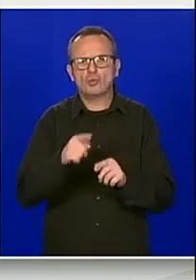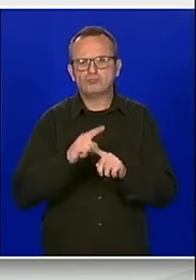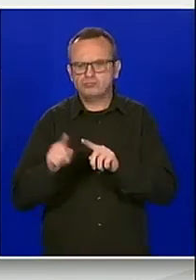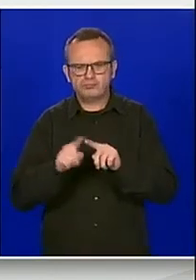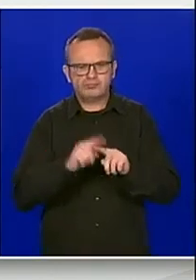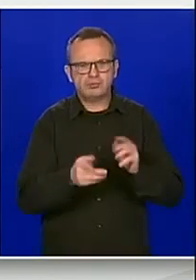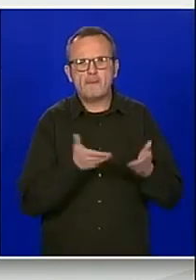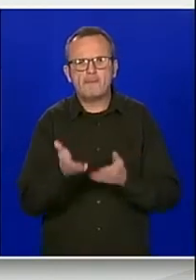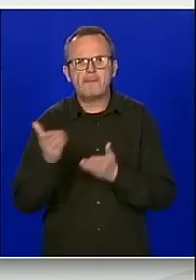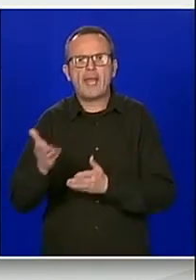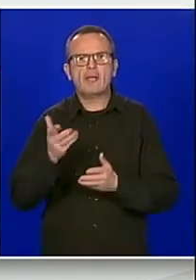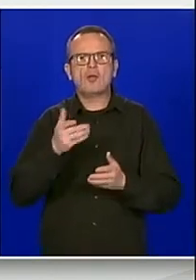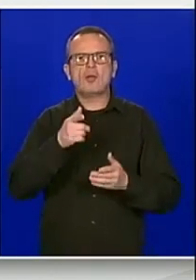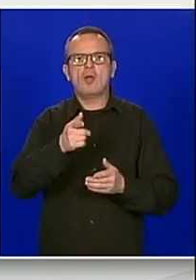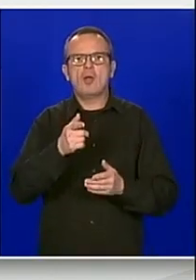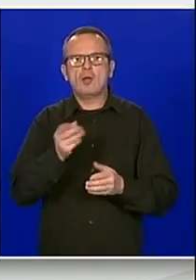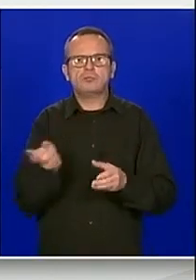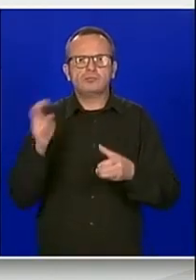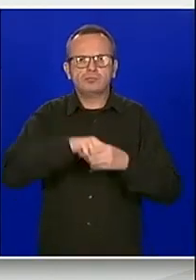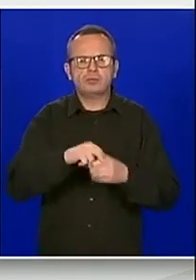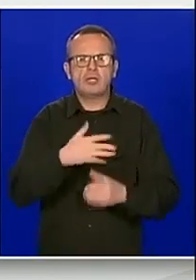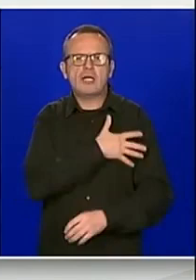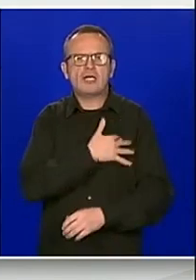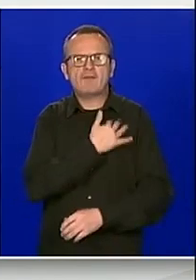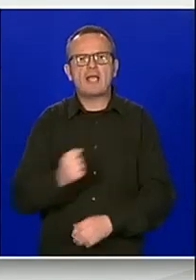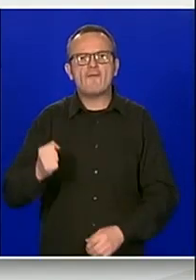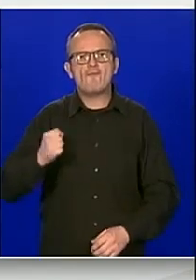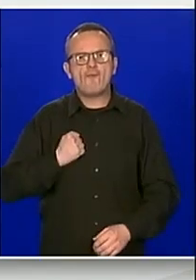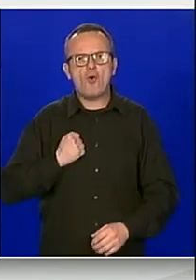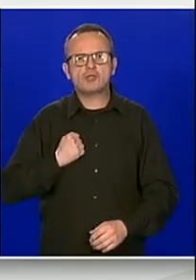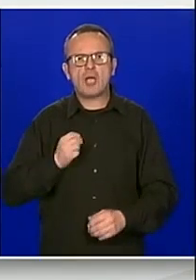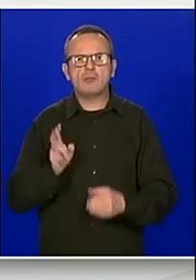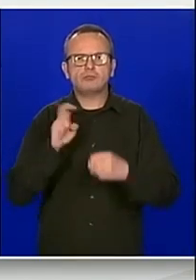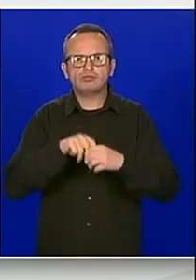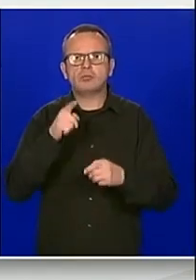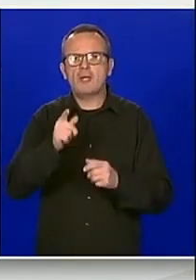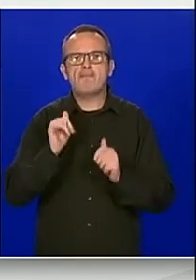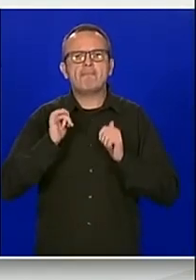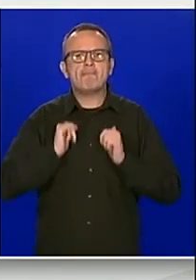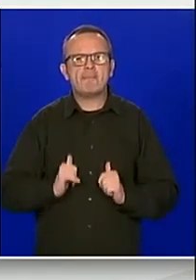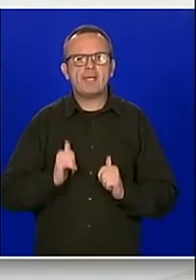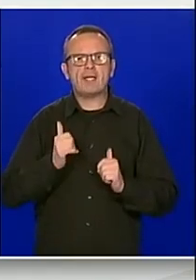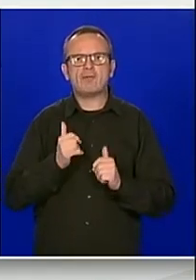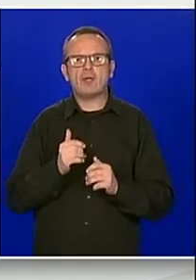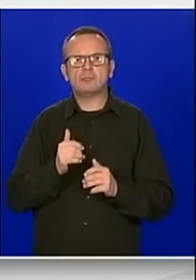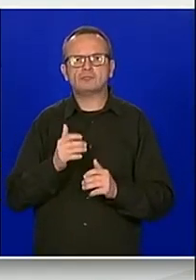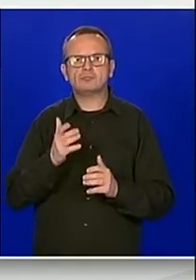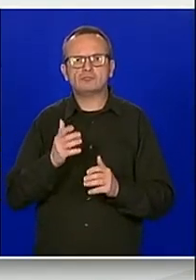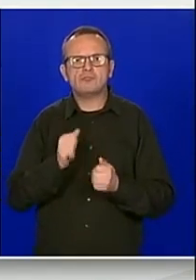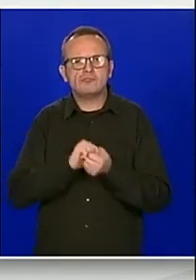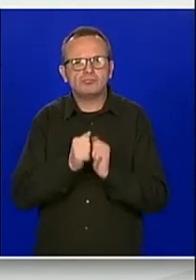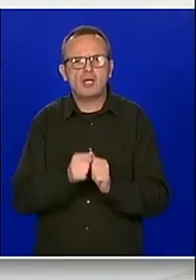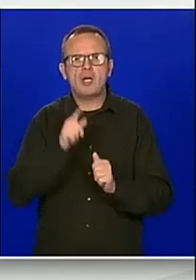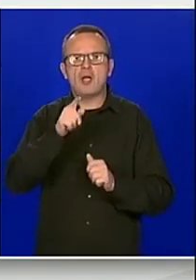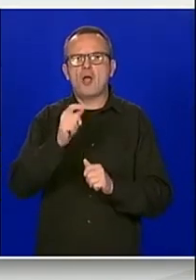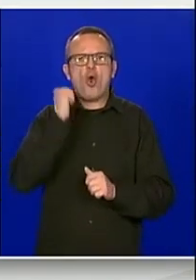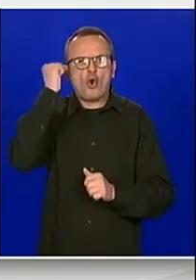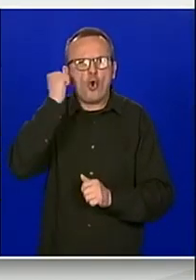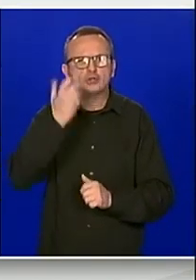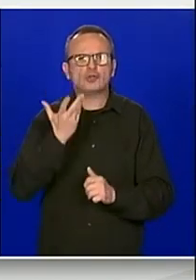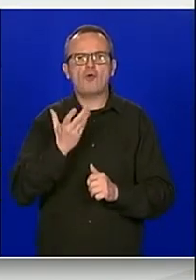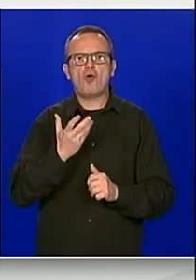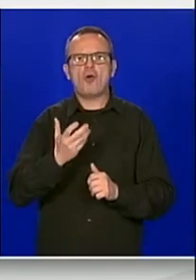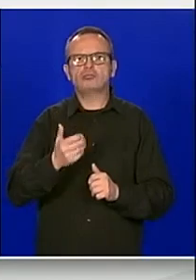sudjelovanje oružavnih snaga u mirovnim misijama. Kafor na Kosovu, Sigardijan u Sredozemlju,